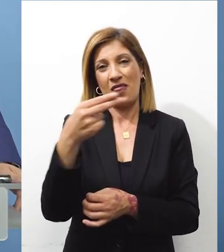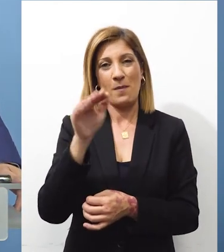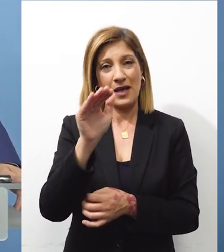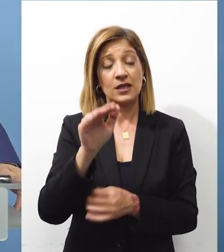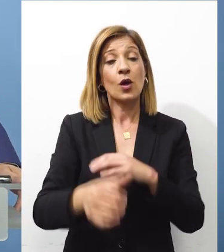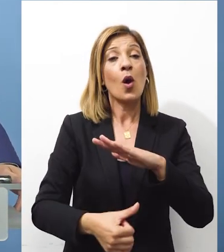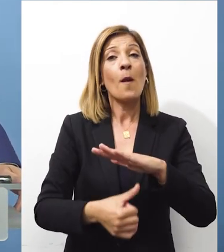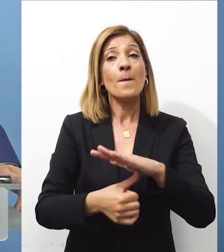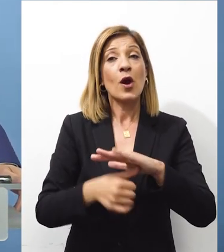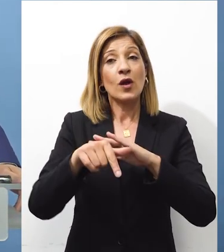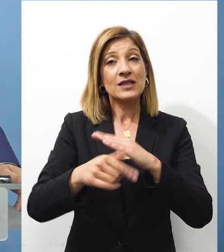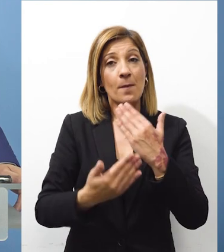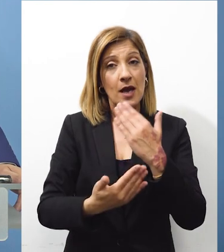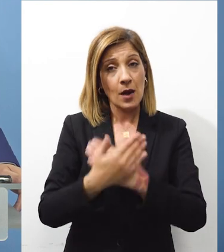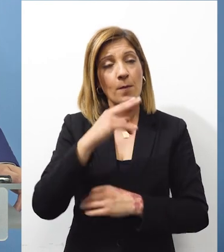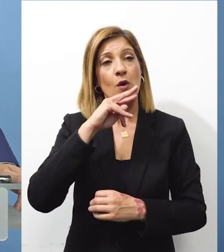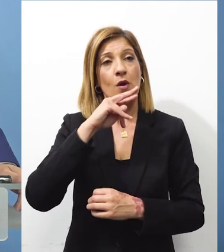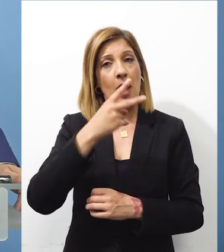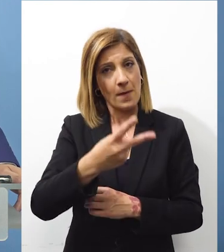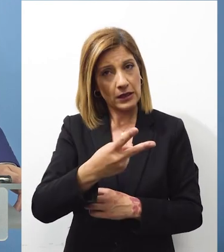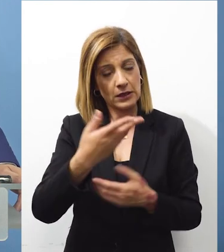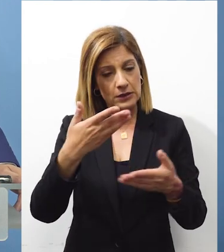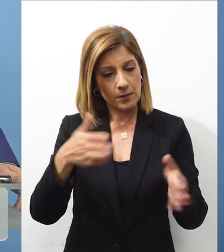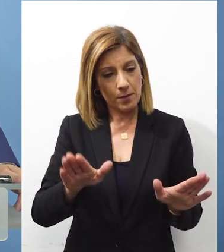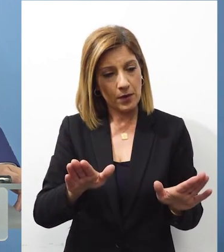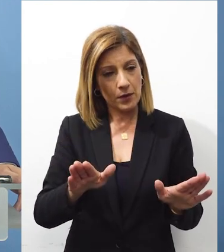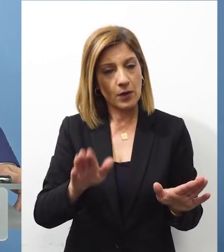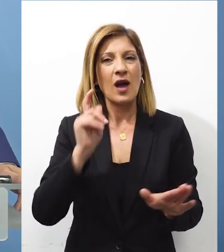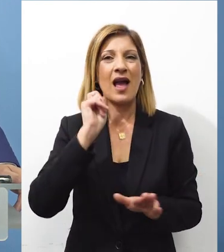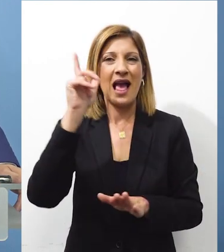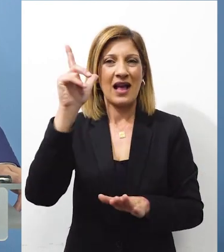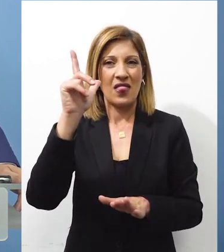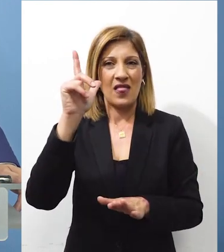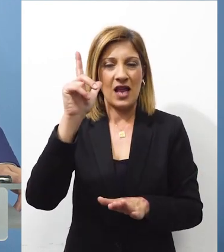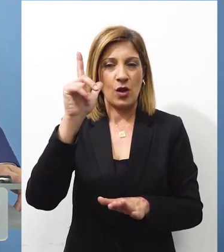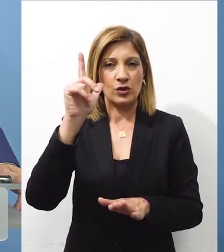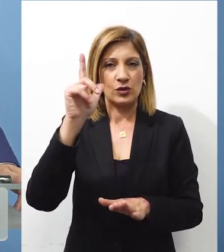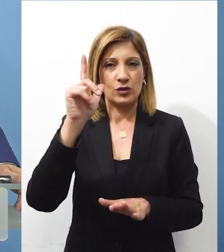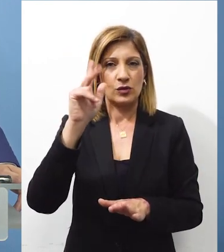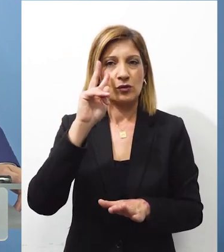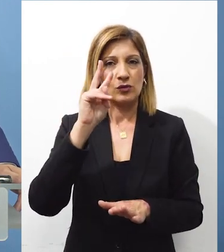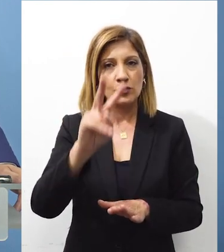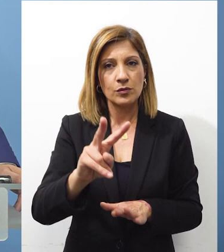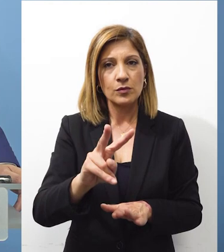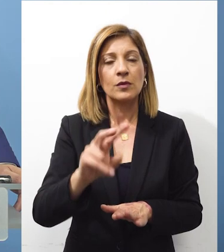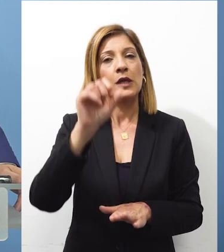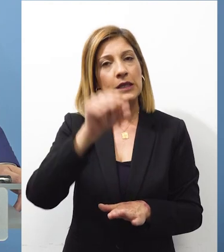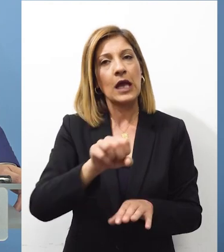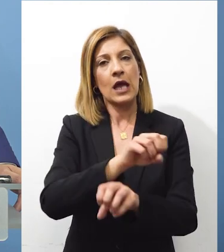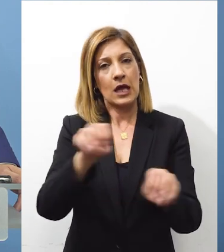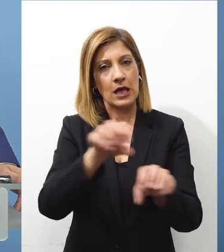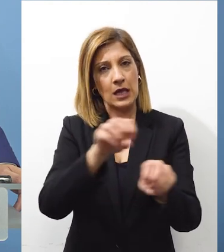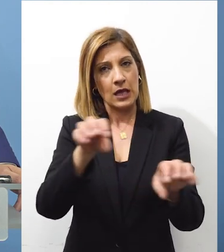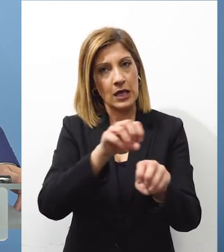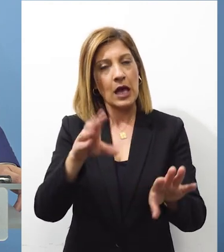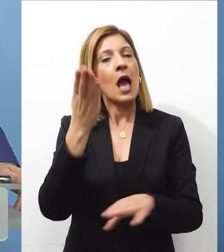ο πρόεδρος της Δημοκρατίας σήμερα το πρωί απάντησε σε σχετικό ερώτημα σε εκδήλωση που εισερχόμενο σε εκδήλωση ότι ναι έχει ενημερωθεί για